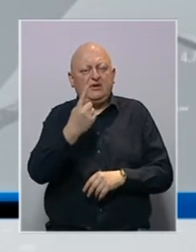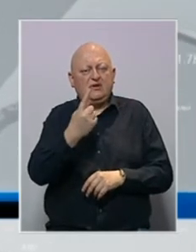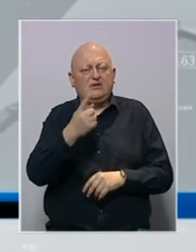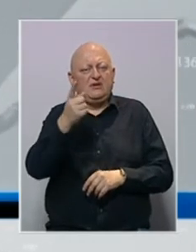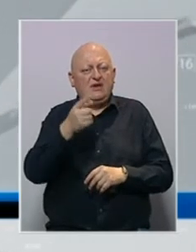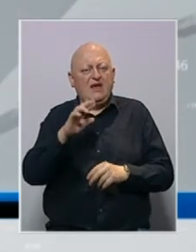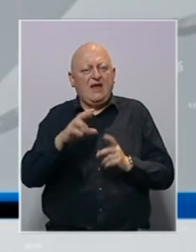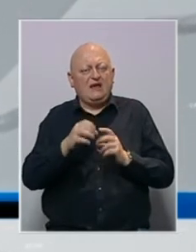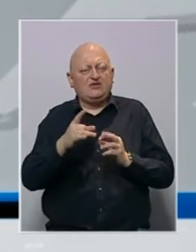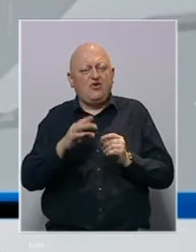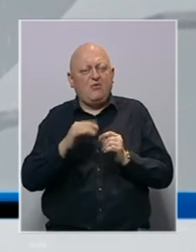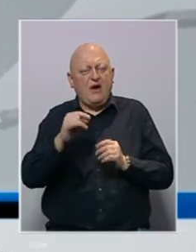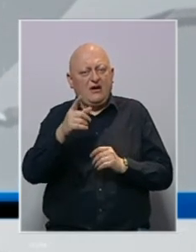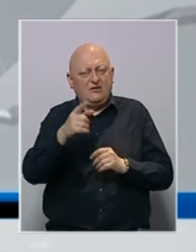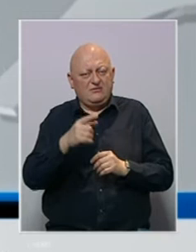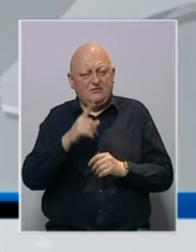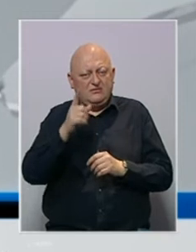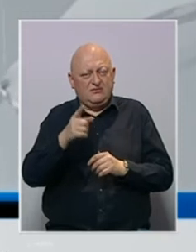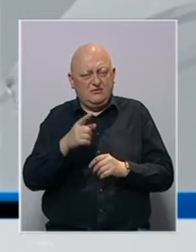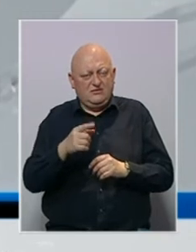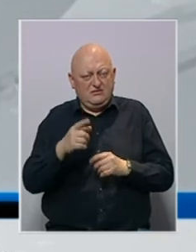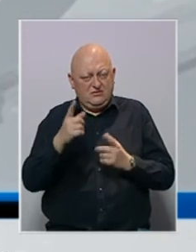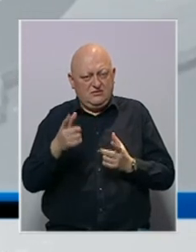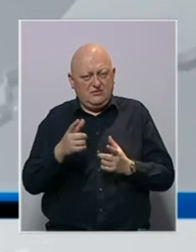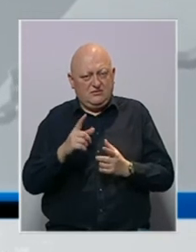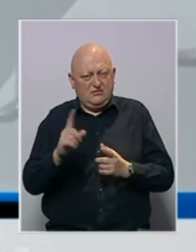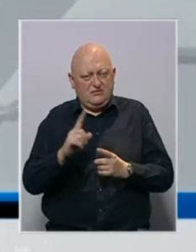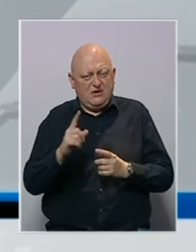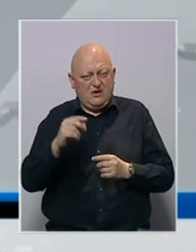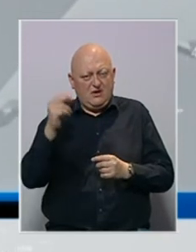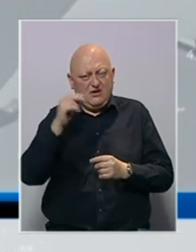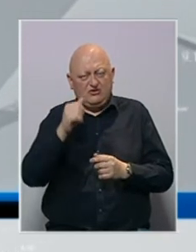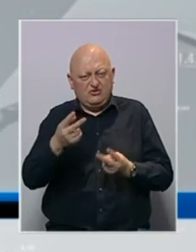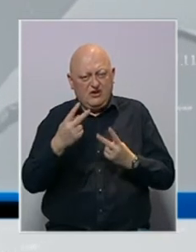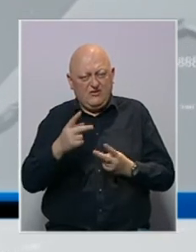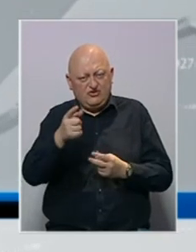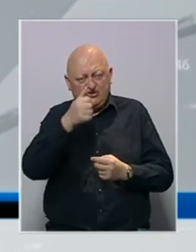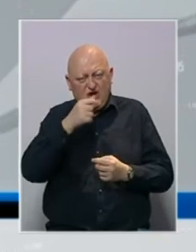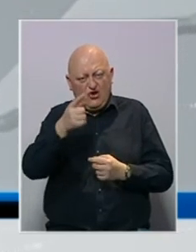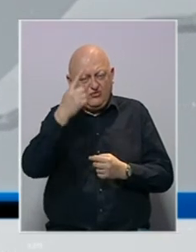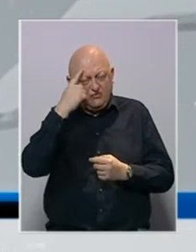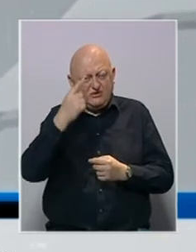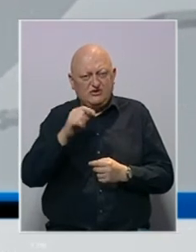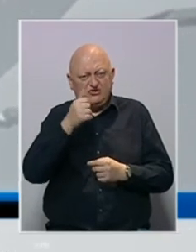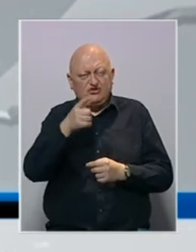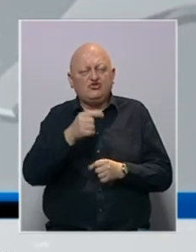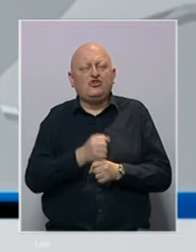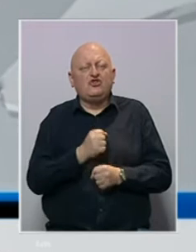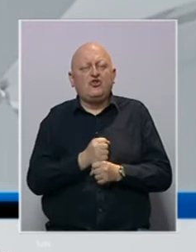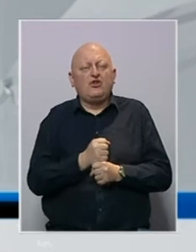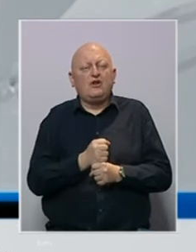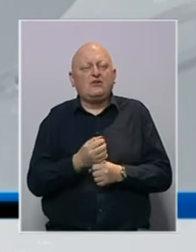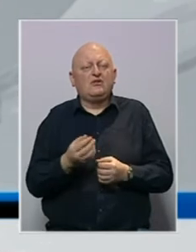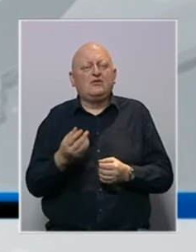je i Eskobar. Ako je vama toliko nebitno šta on misli, šta će oni uraditi,